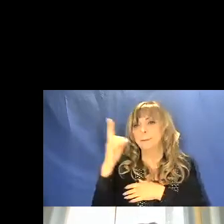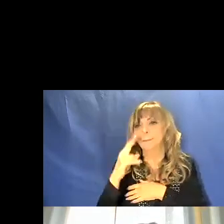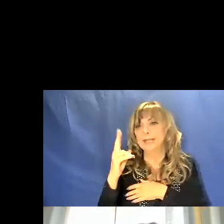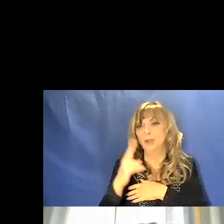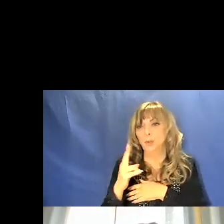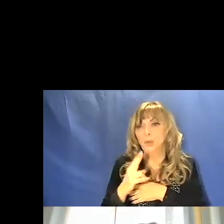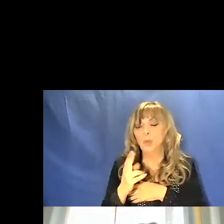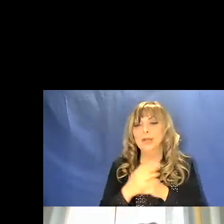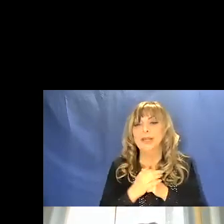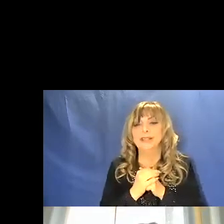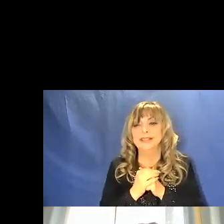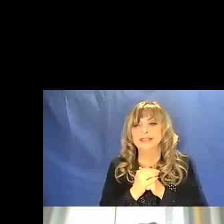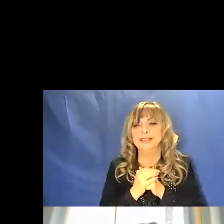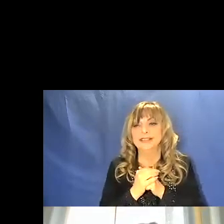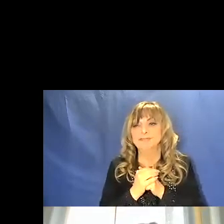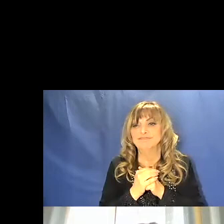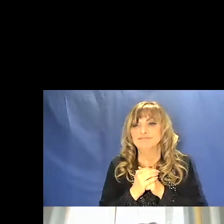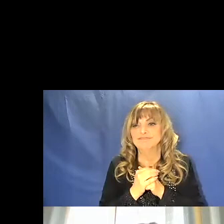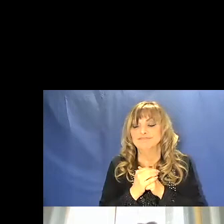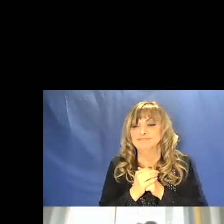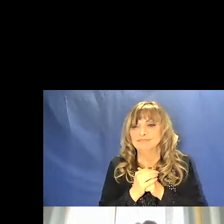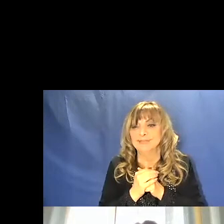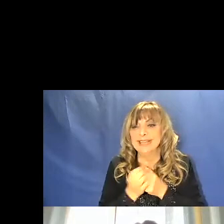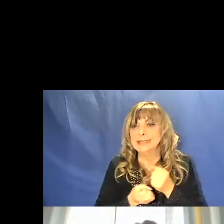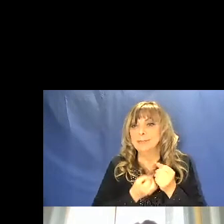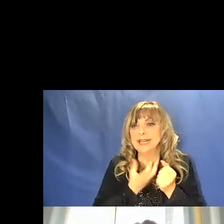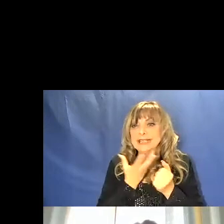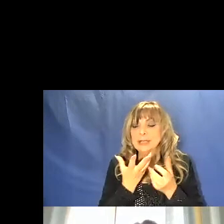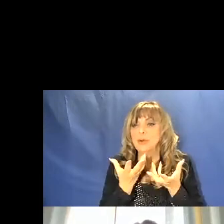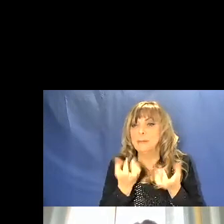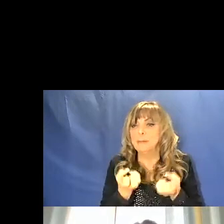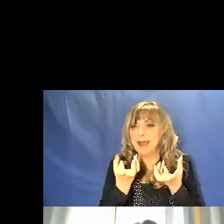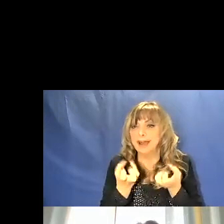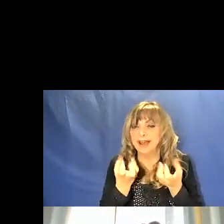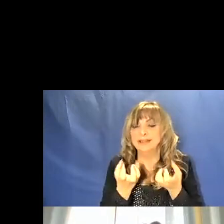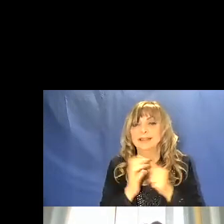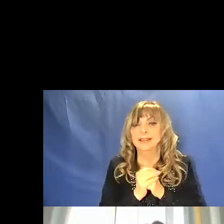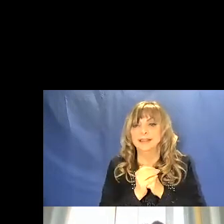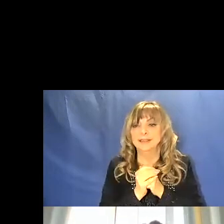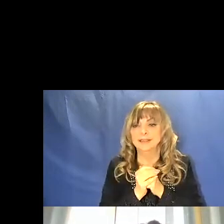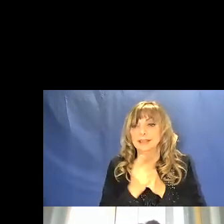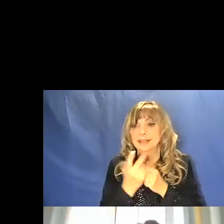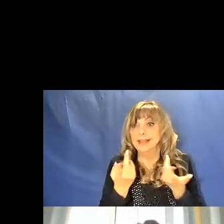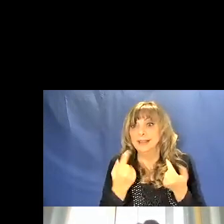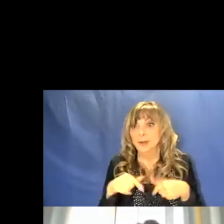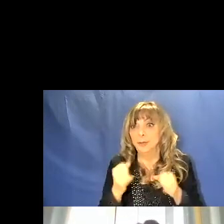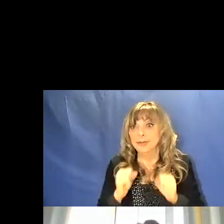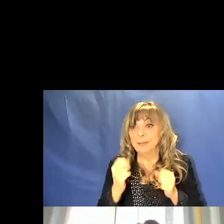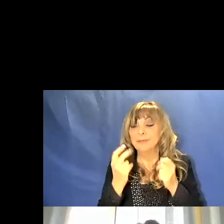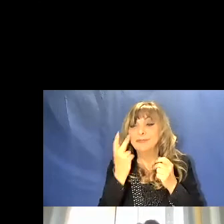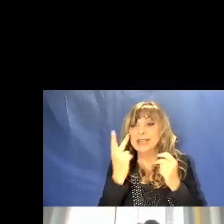raffigurazioni a diciamo espressioni pratiche che sono sotto gli occhi di tutti